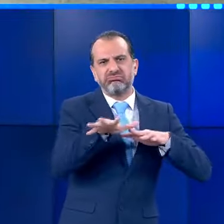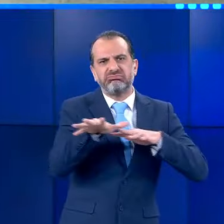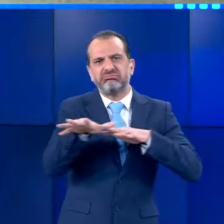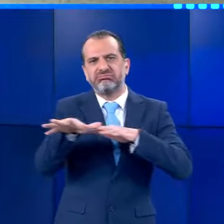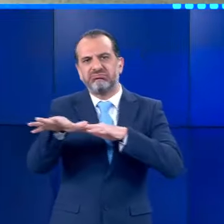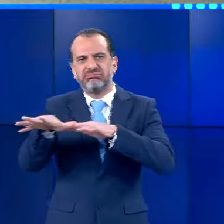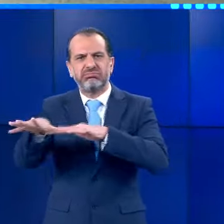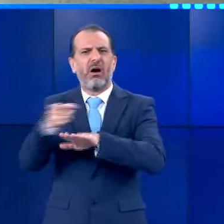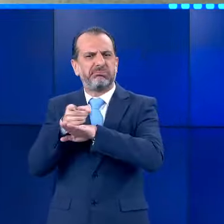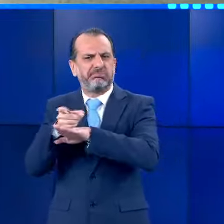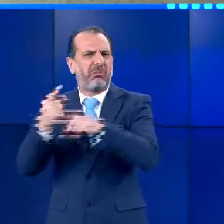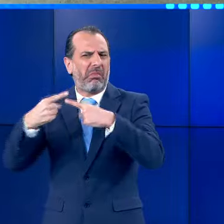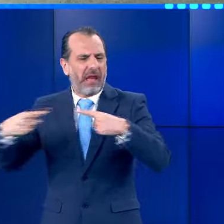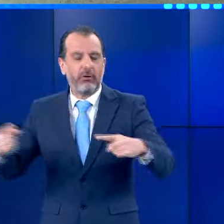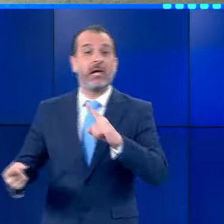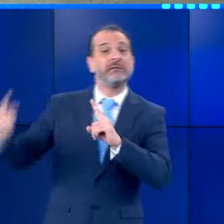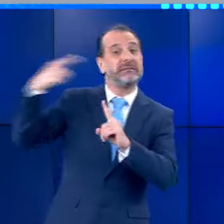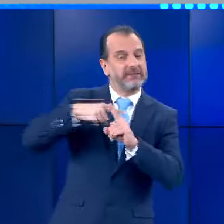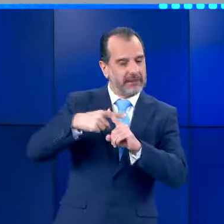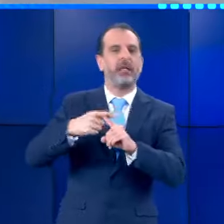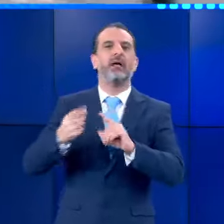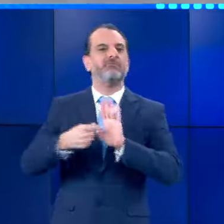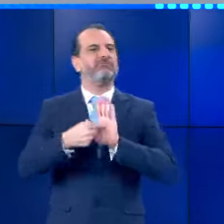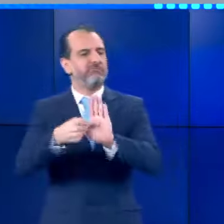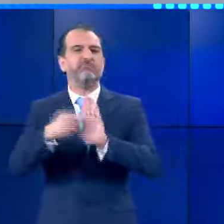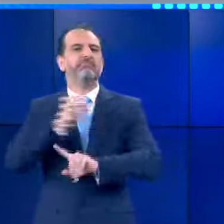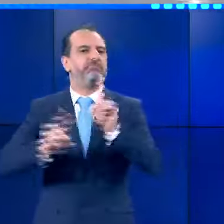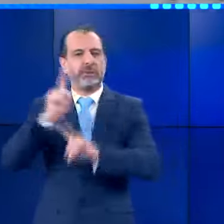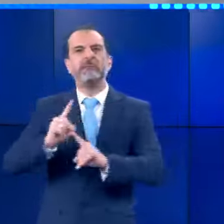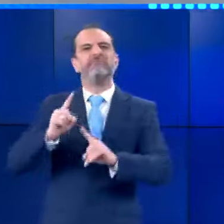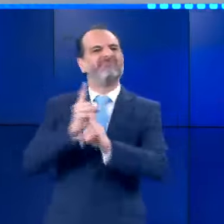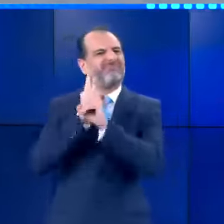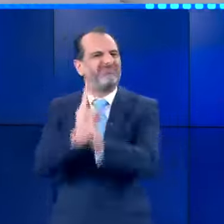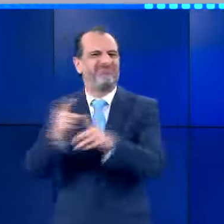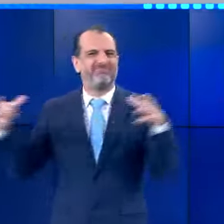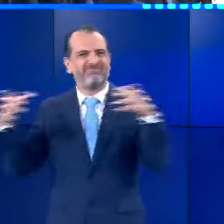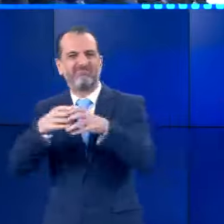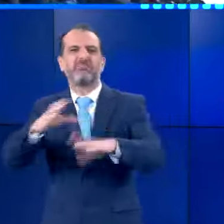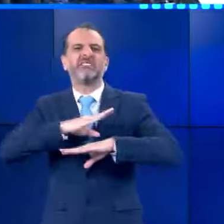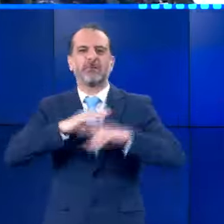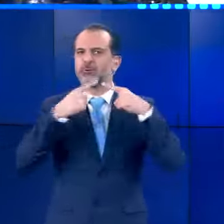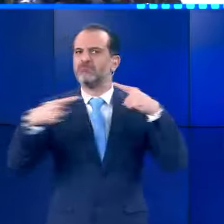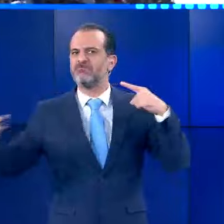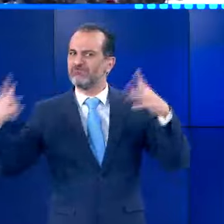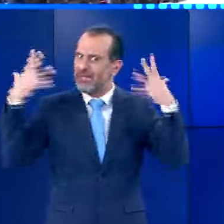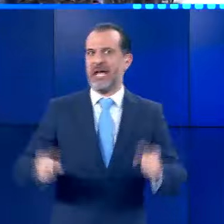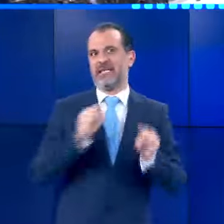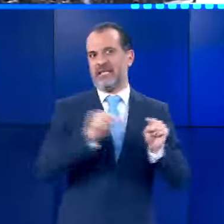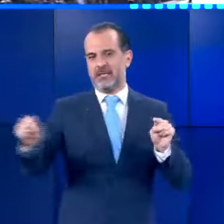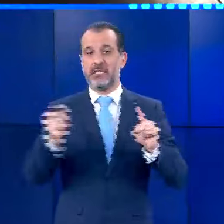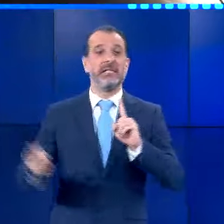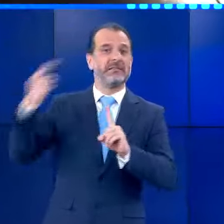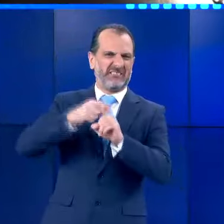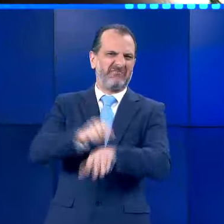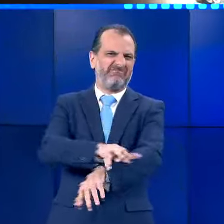Υπότιτλοι AUTHORWAVE Οι χειρόπαρων έδωσαν για ακόμη μία φορά οι επιλεκτές δυνάμεις μας. Συγκίνηση